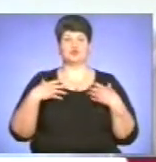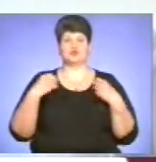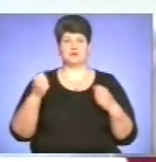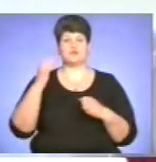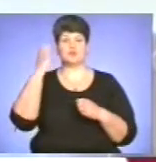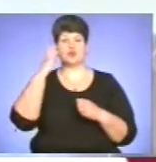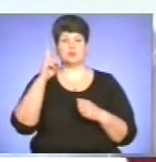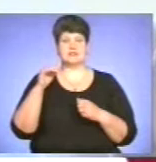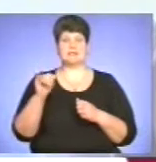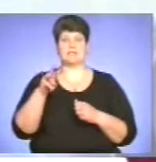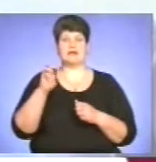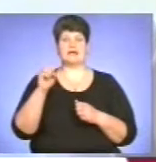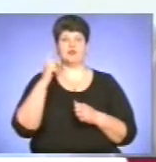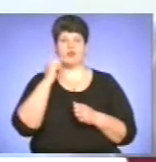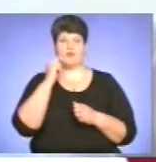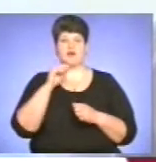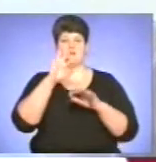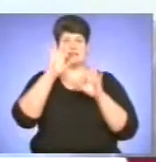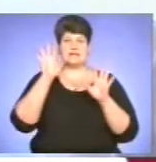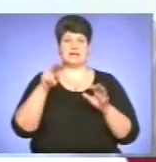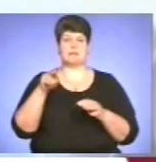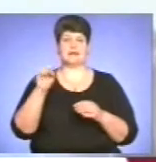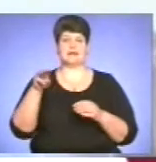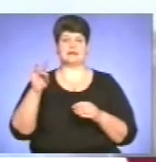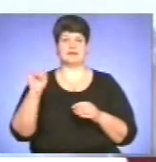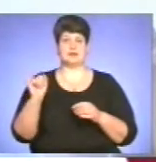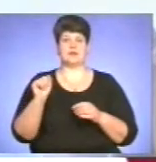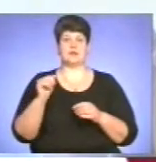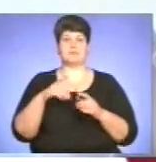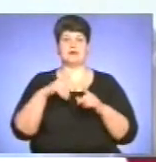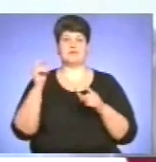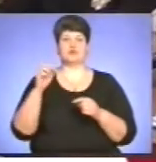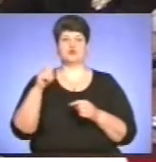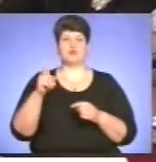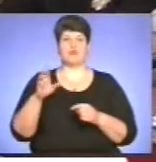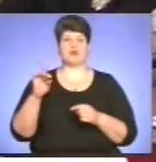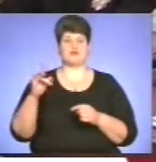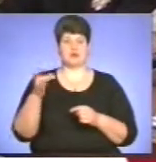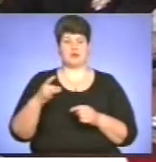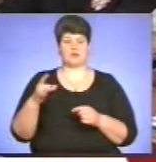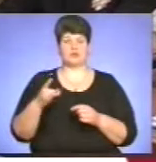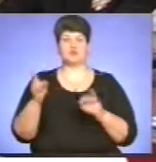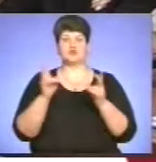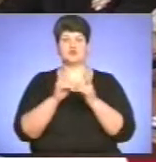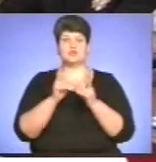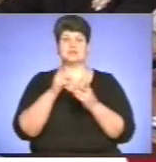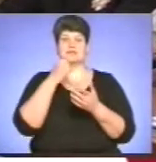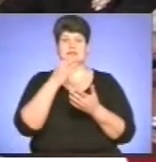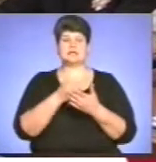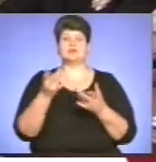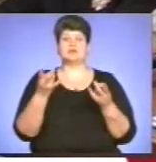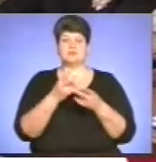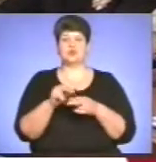чорнобильців, це Медубори, це Веселка, Петрики, і це Барвінок з Борівського району. Під час зустрічі зазначили, що потрібно